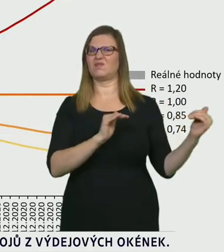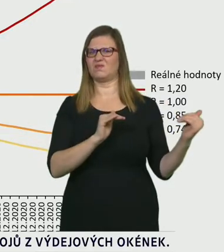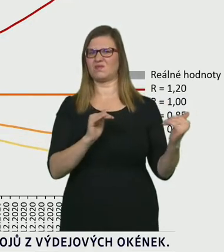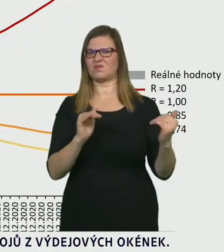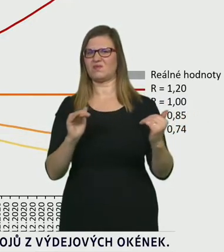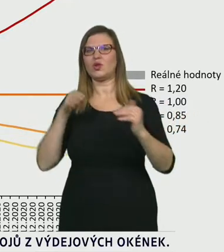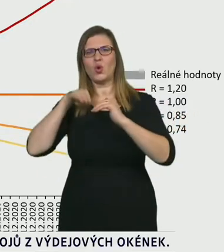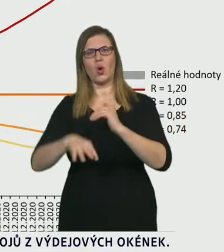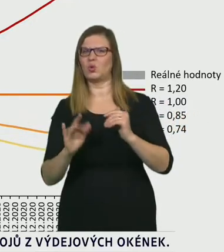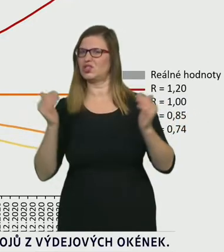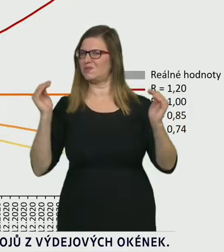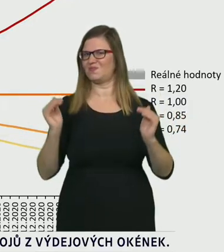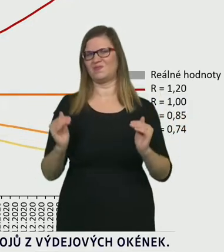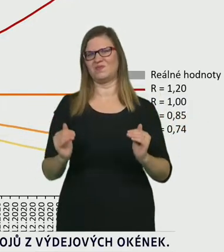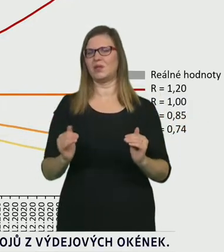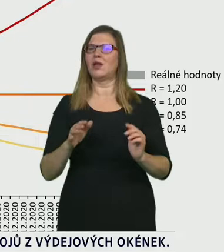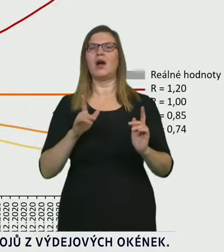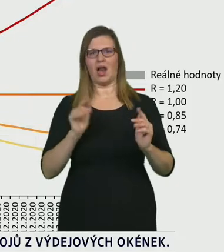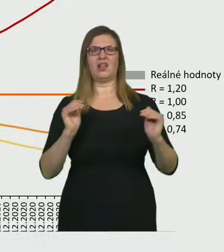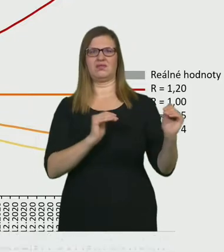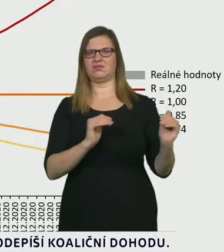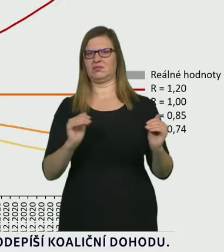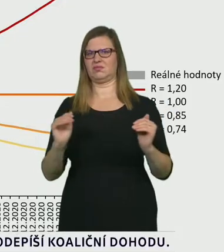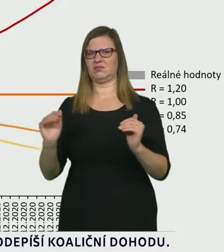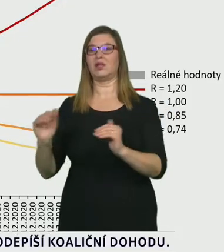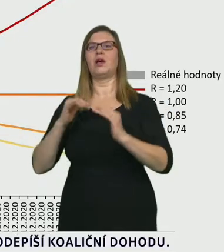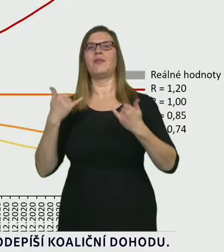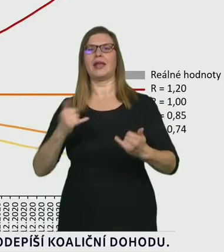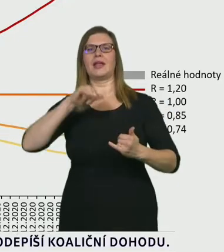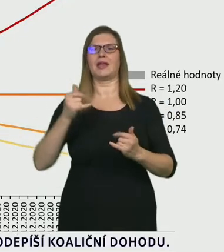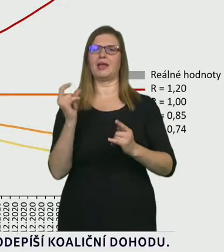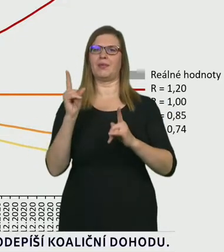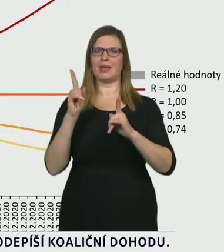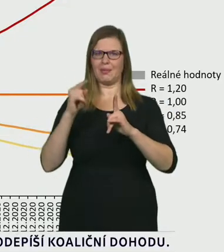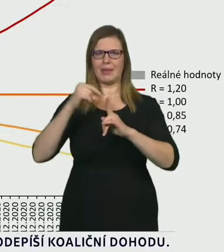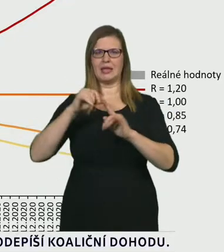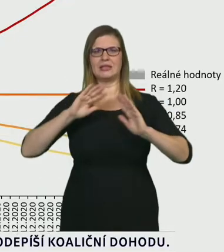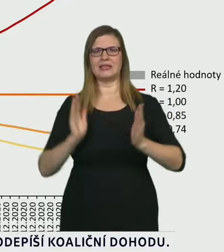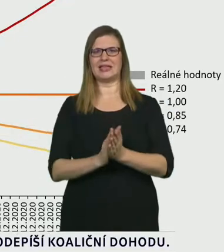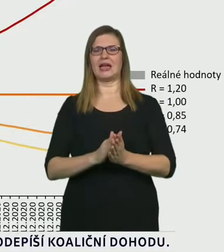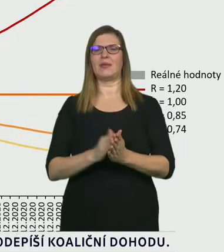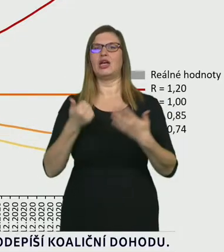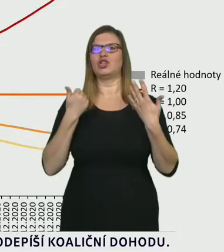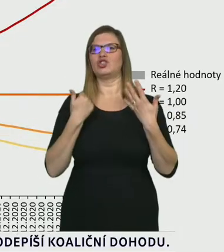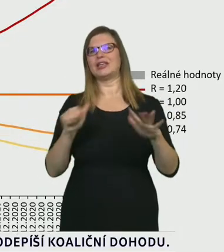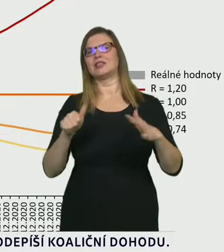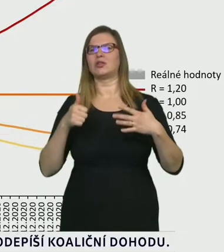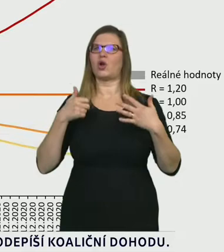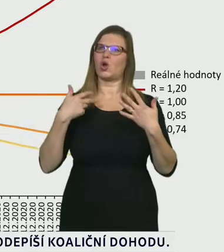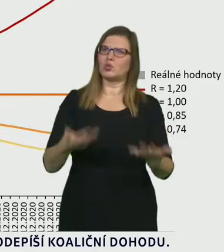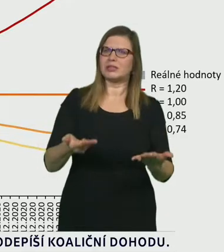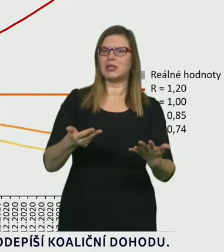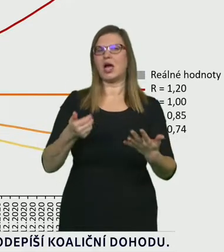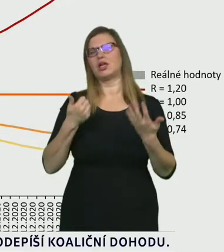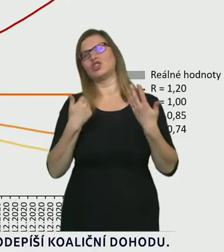lůžkách intenzivní péče aktuálně máme pod 700 pacientů, 680, 690. Zase i to